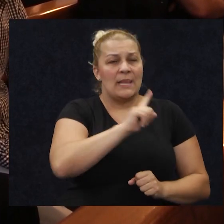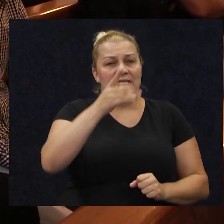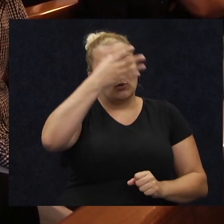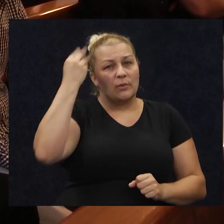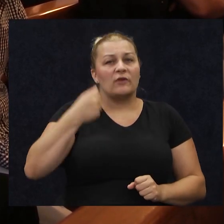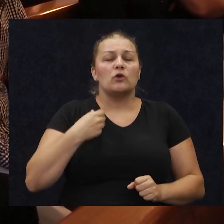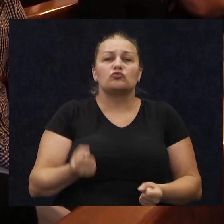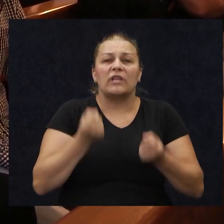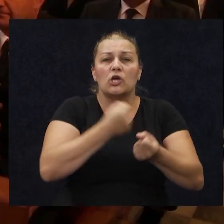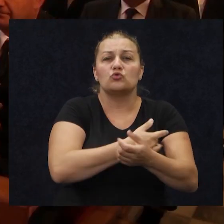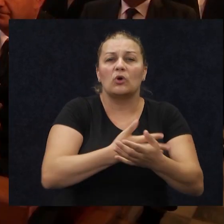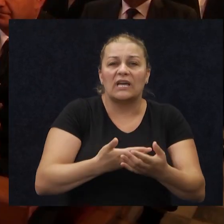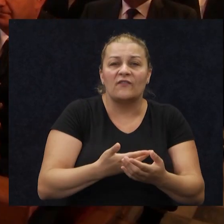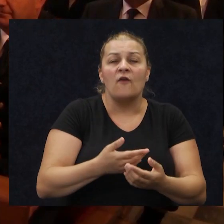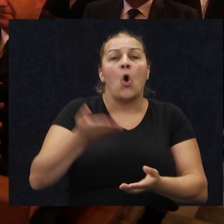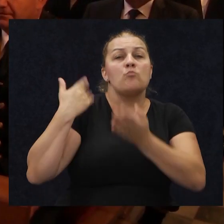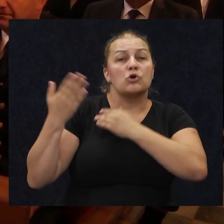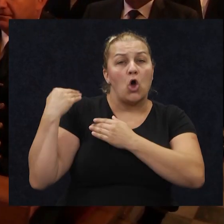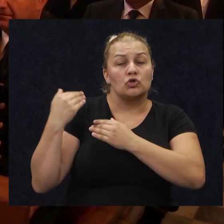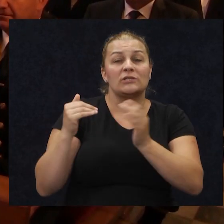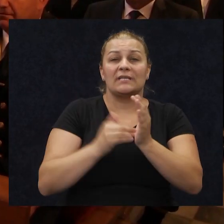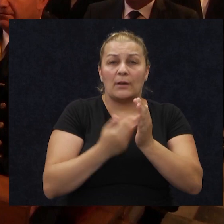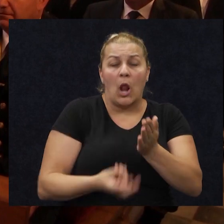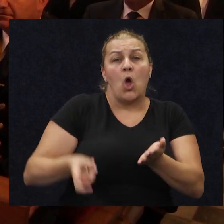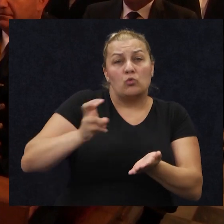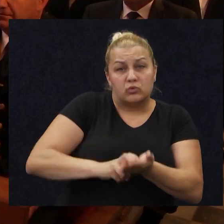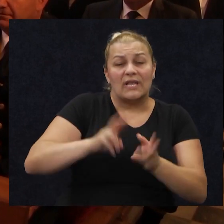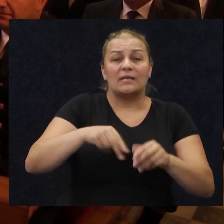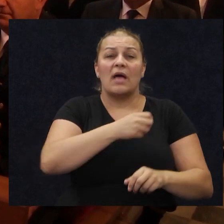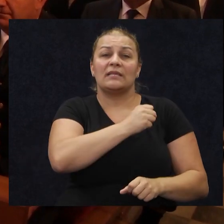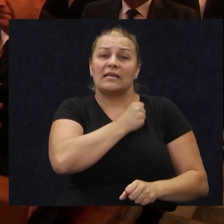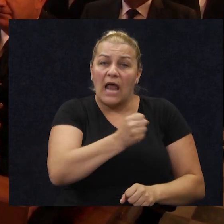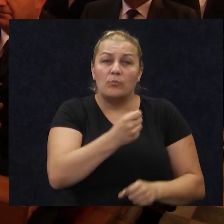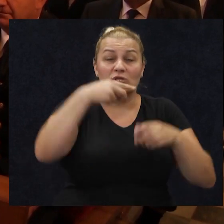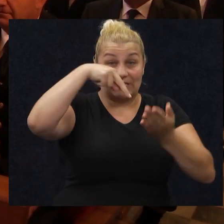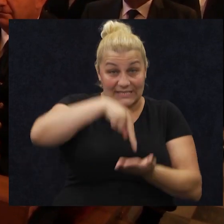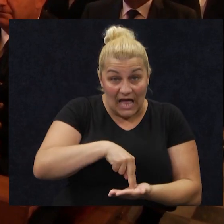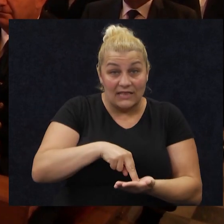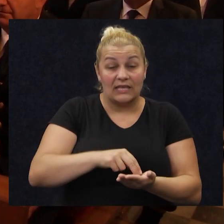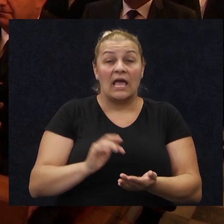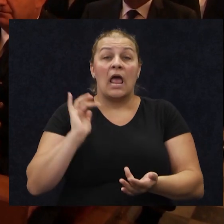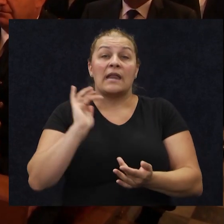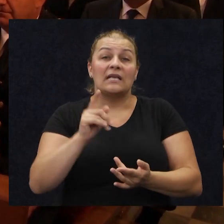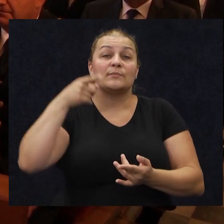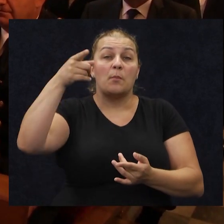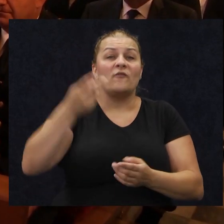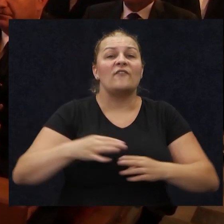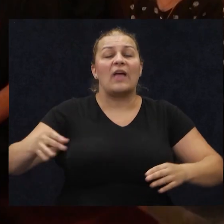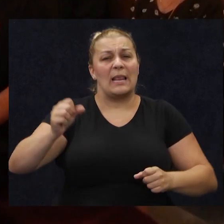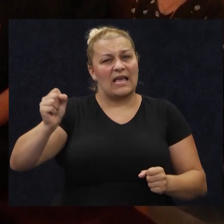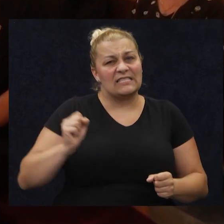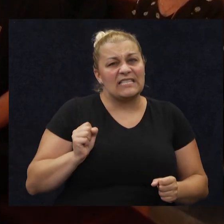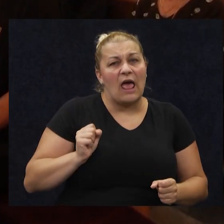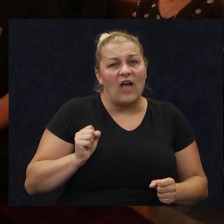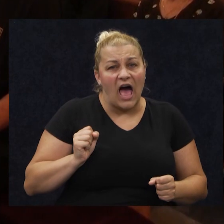našu tešku, krvavu i bremenitu prošlost. Trebalo je ustati, imati hrabrost i stati naspan tada velikoj vojni o sili armiji koja je bila